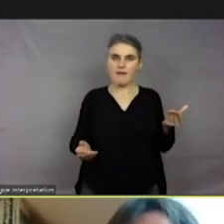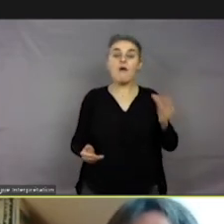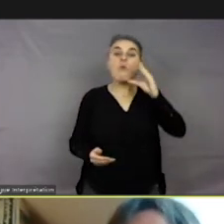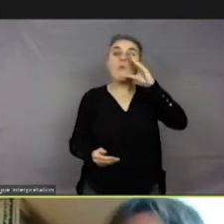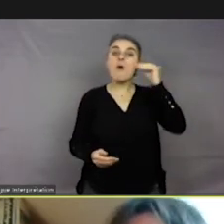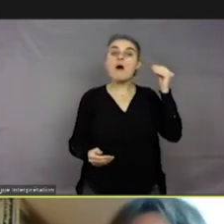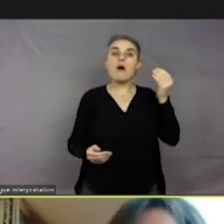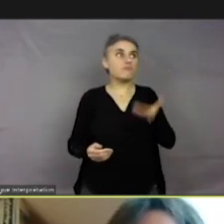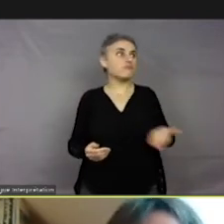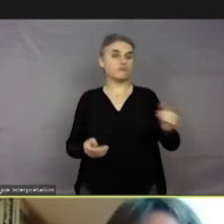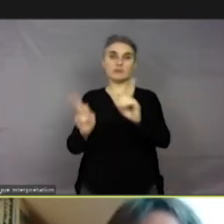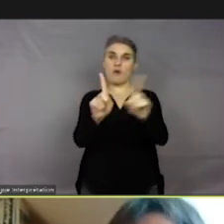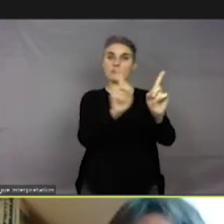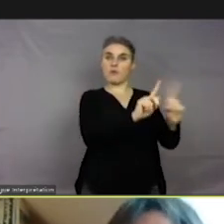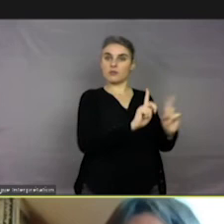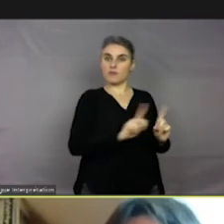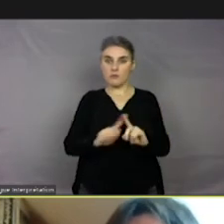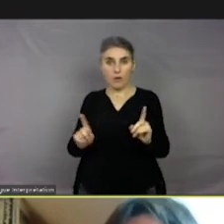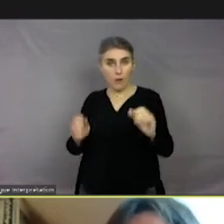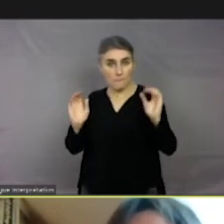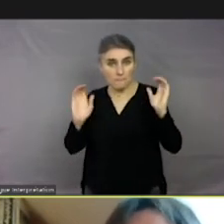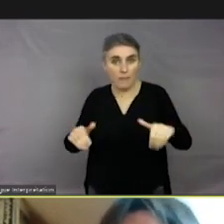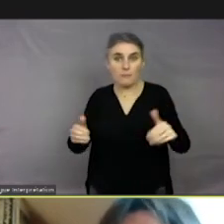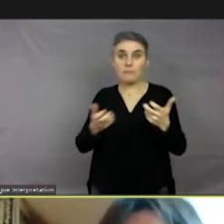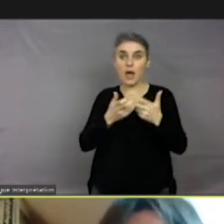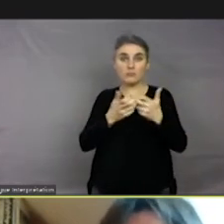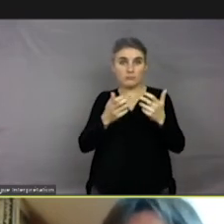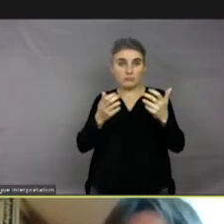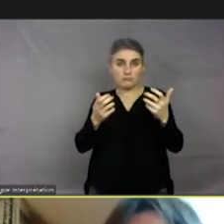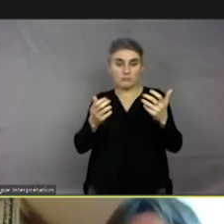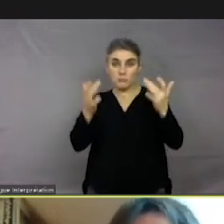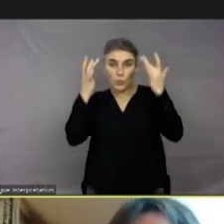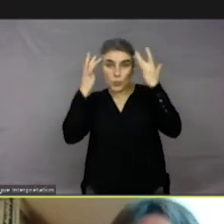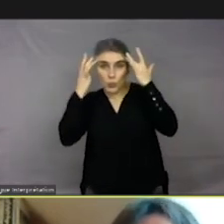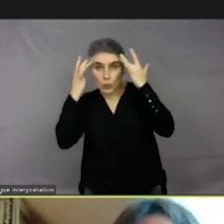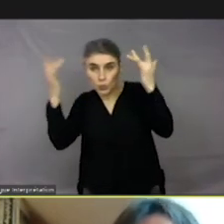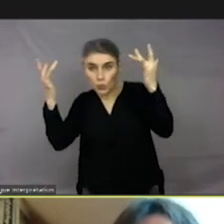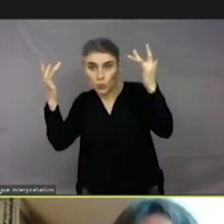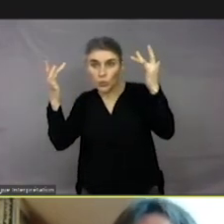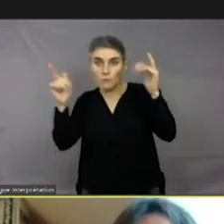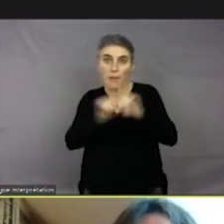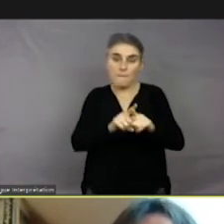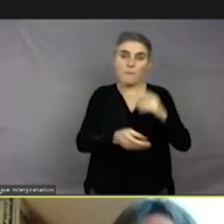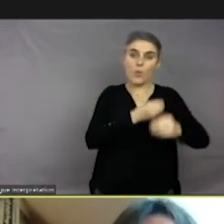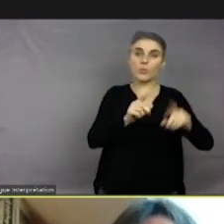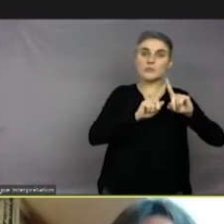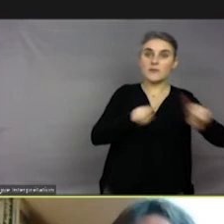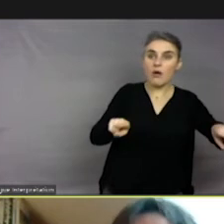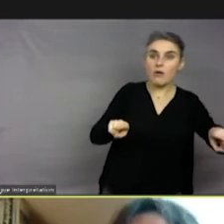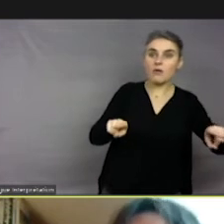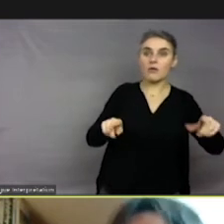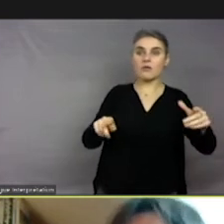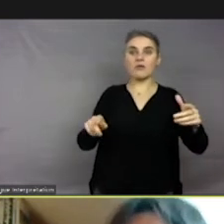humains sont différents, même d'une culture à l'autre, sur le plan